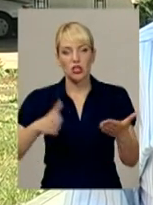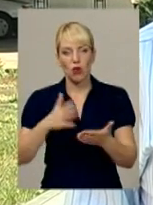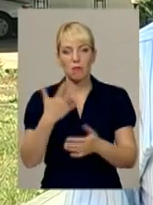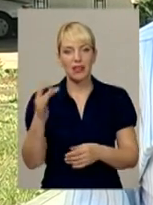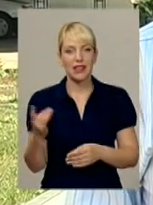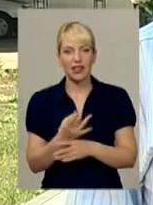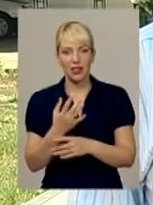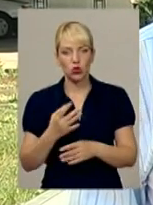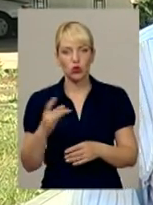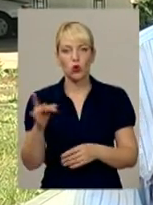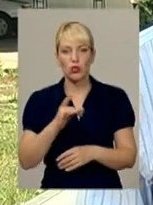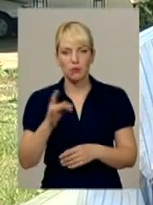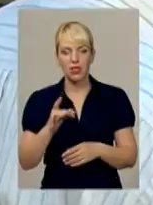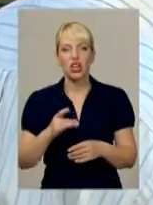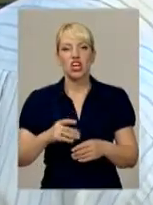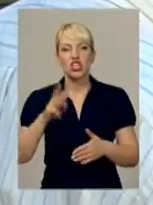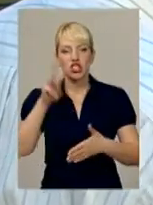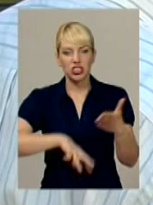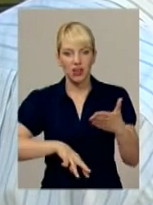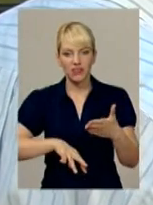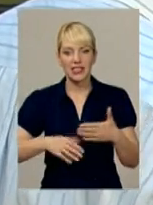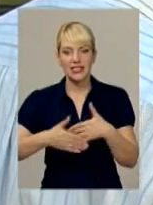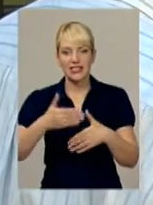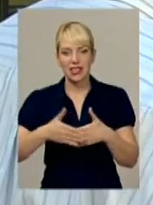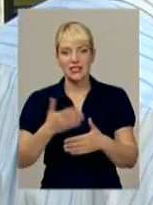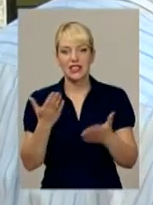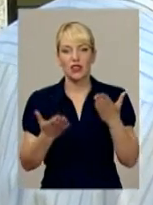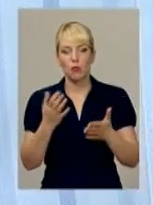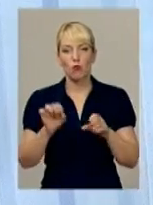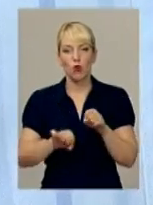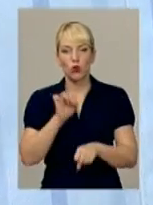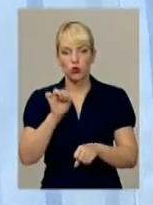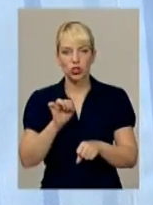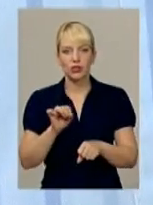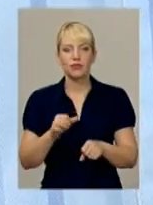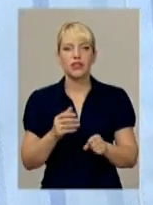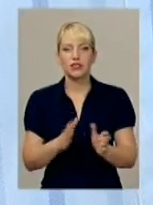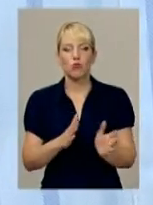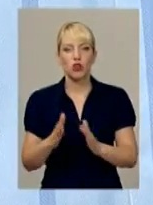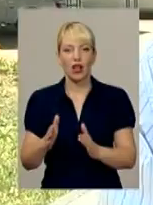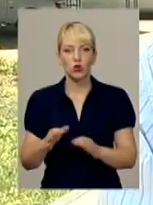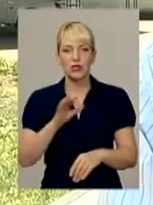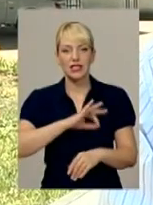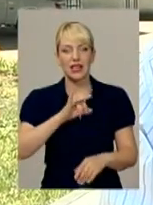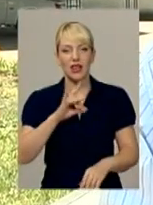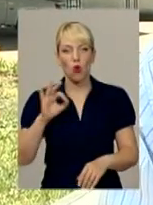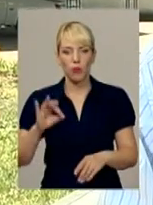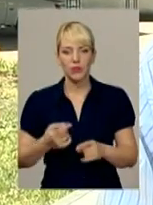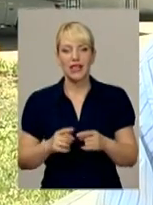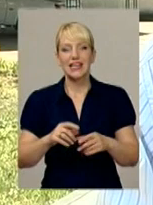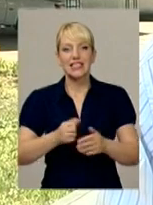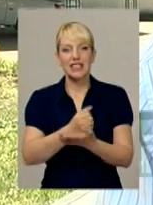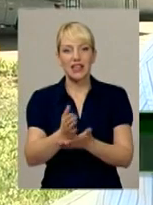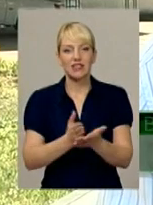розмір штрафних санкцій у разі порушення порядку застосування РРО. Сервісні